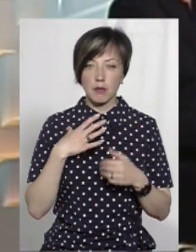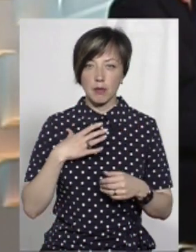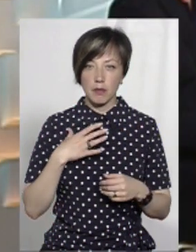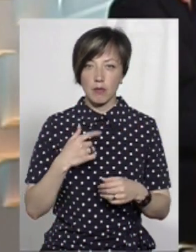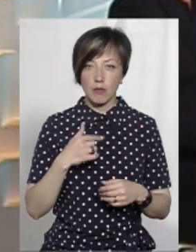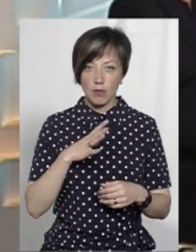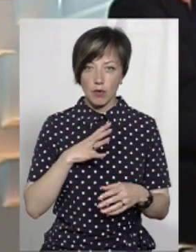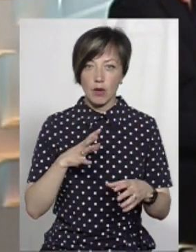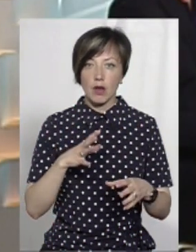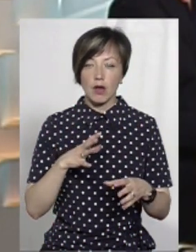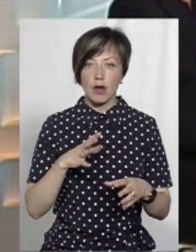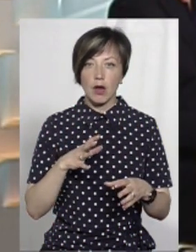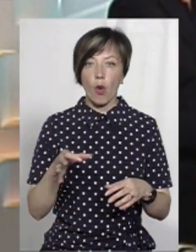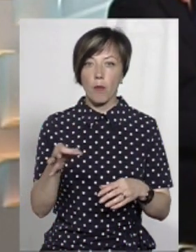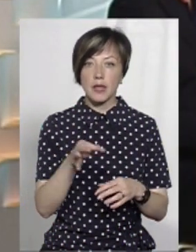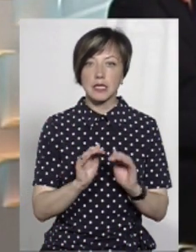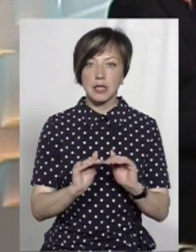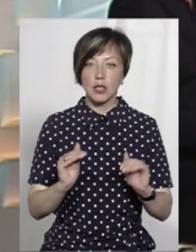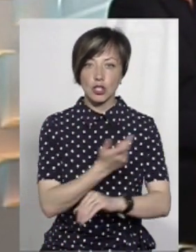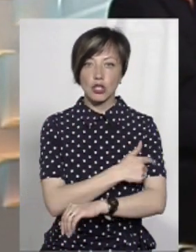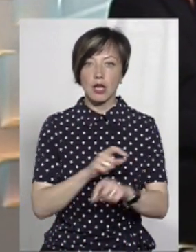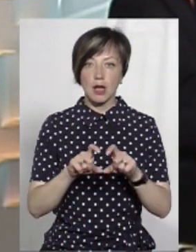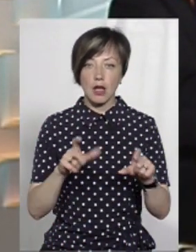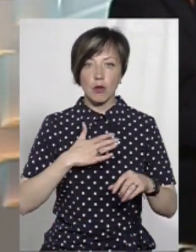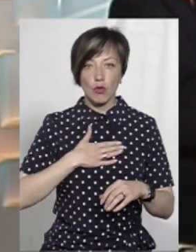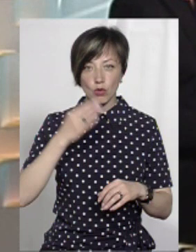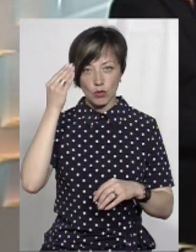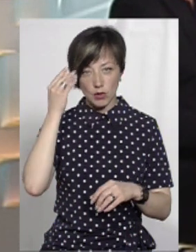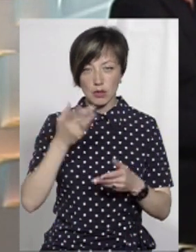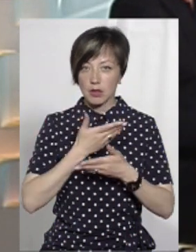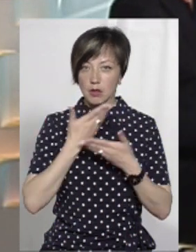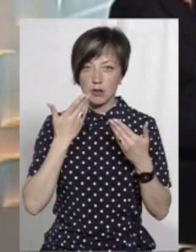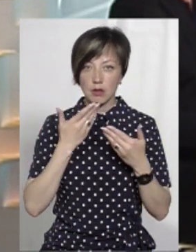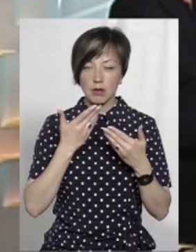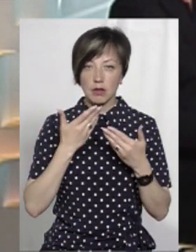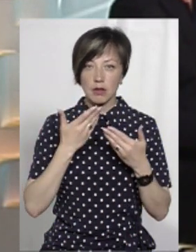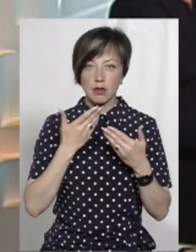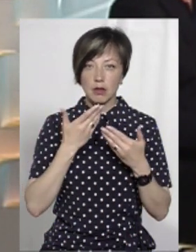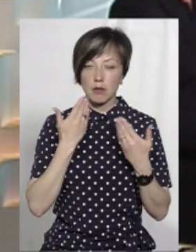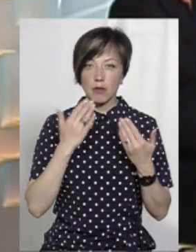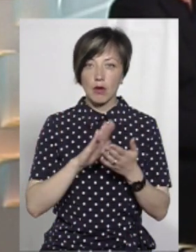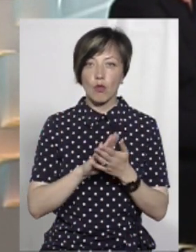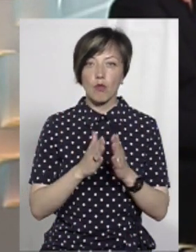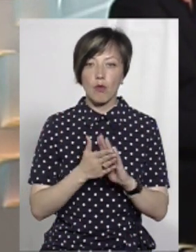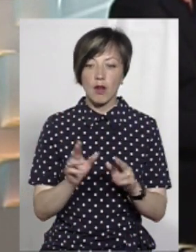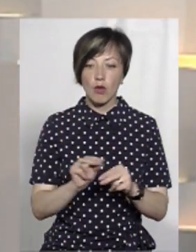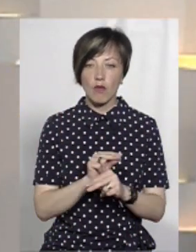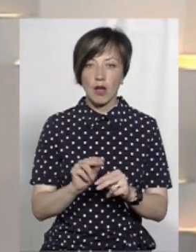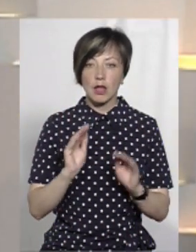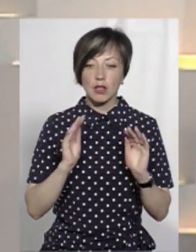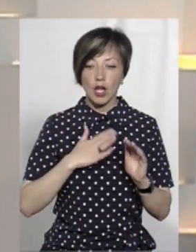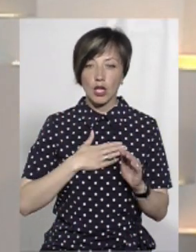знаходитися з внучкою обласної дитячої лікарні. На мою думку, там нележні умови для лікування наших маленьких